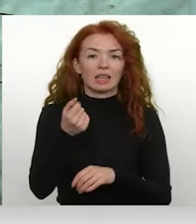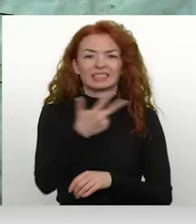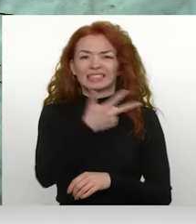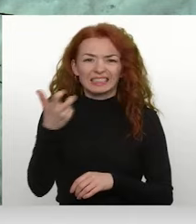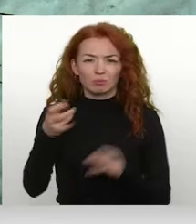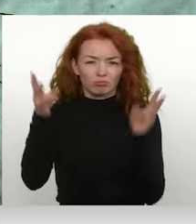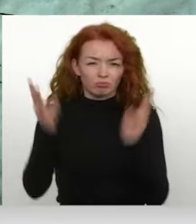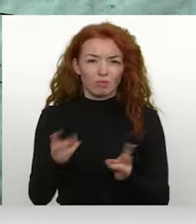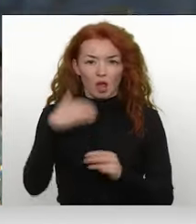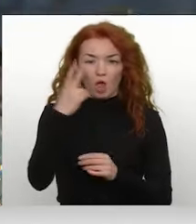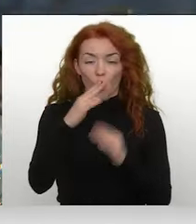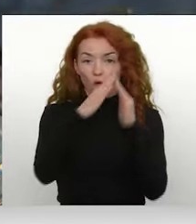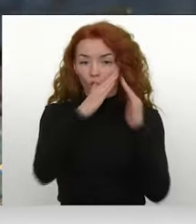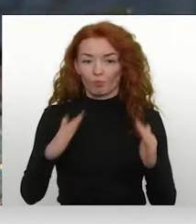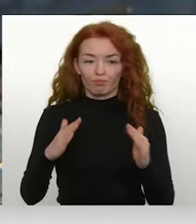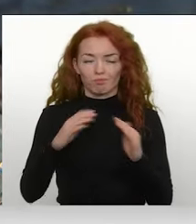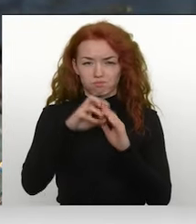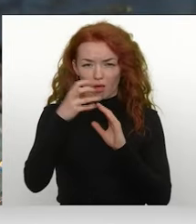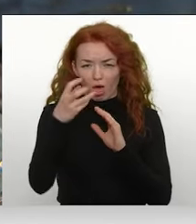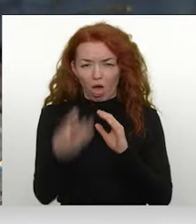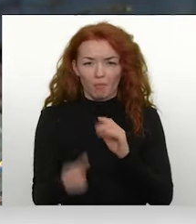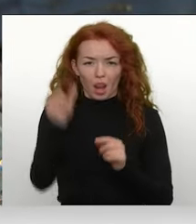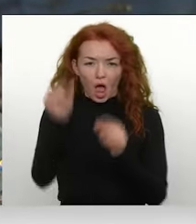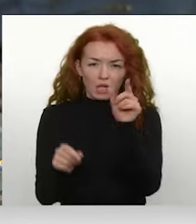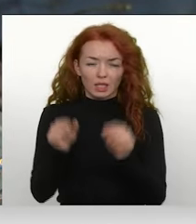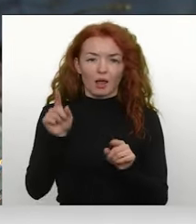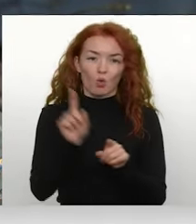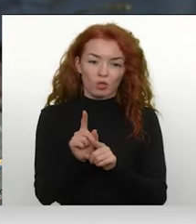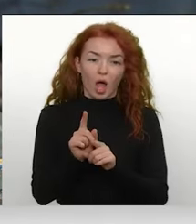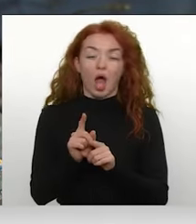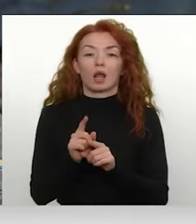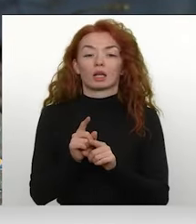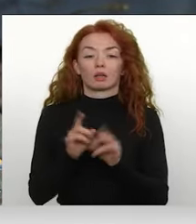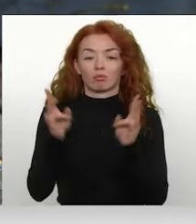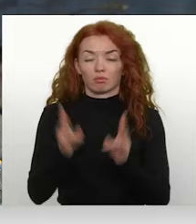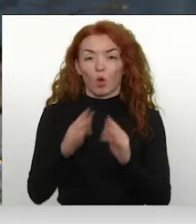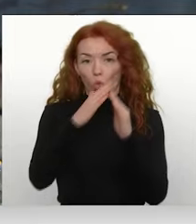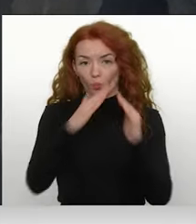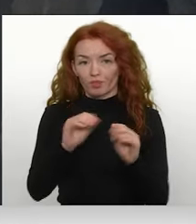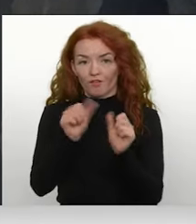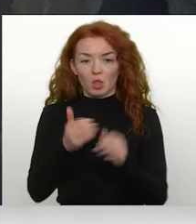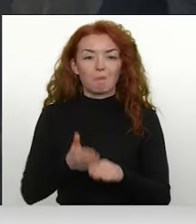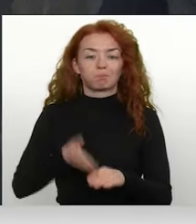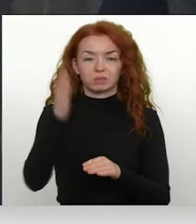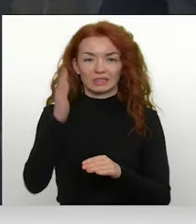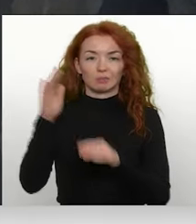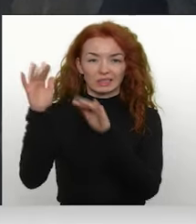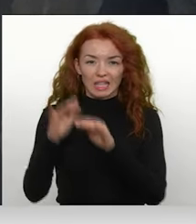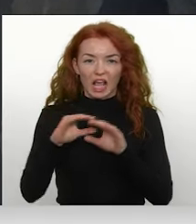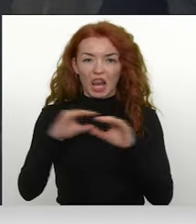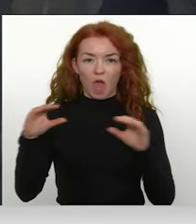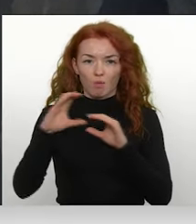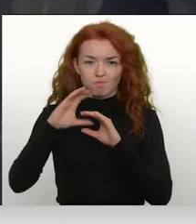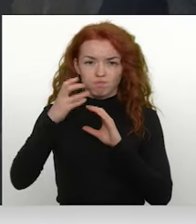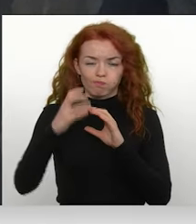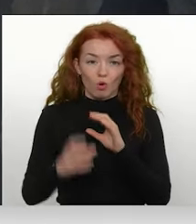gadījumu, kad no jumtiem nav notīrītas lāstekas un vēl tik pat daudz gadījumu, kad uz jumta veidojas bīstama sniega un ledus kārta.